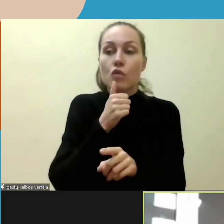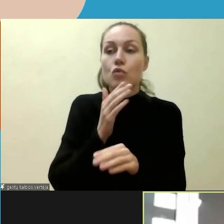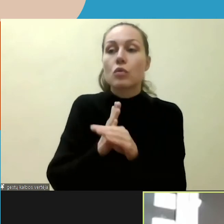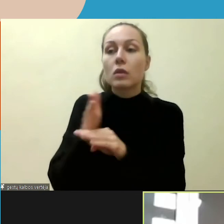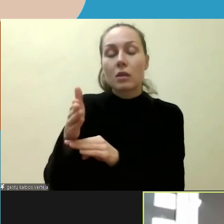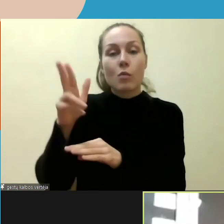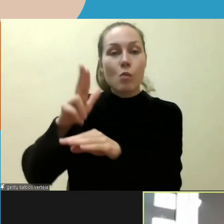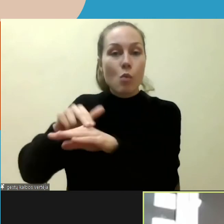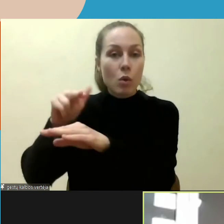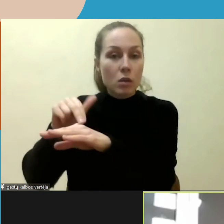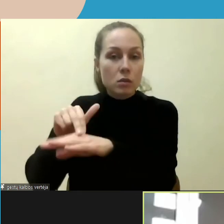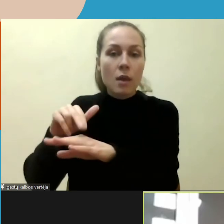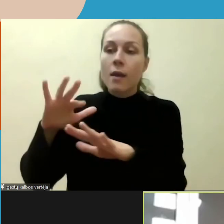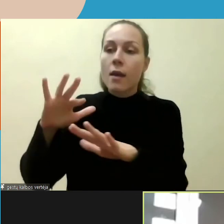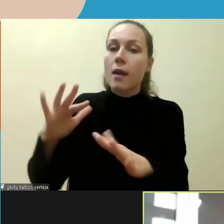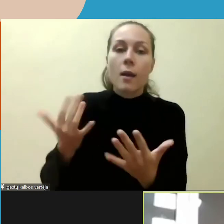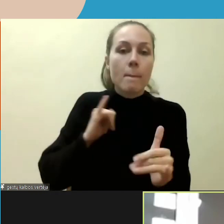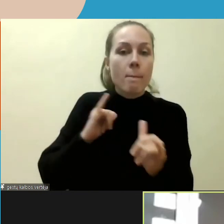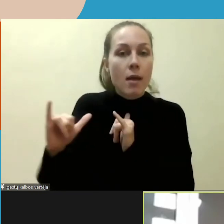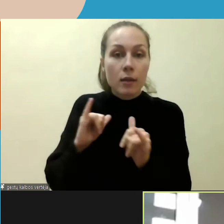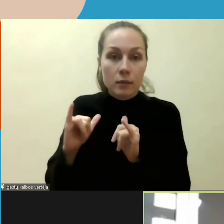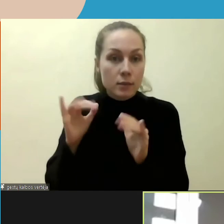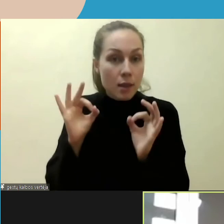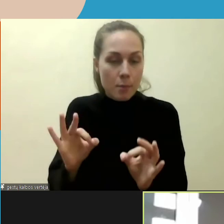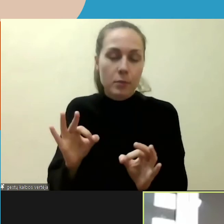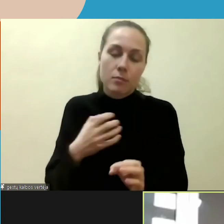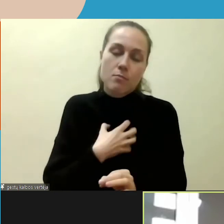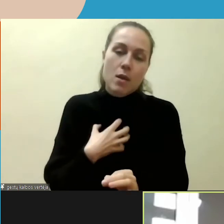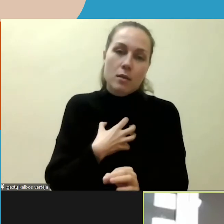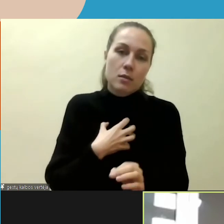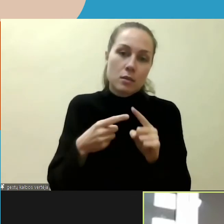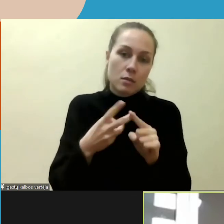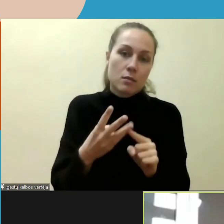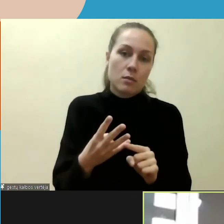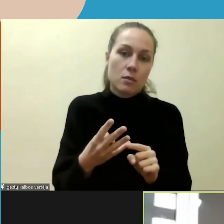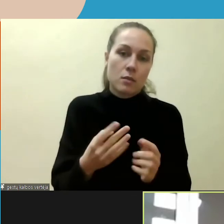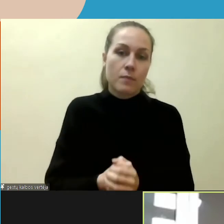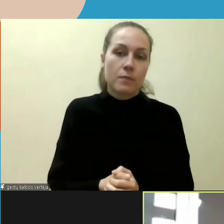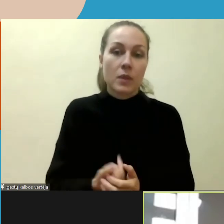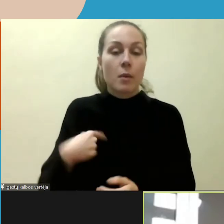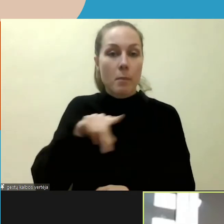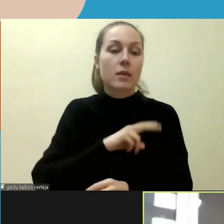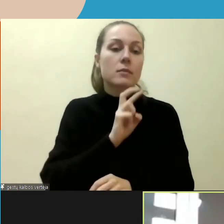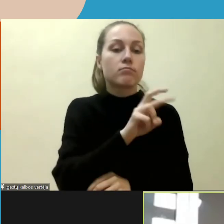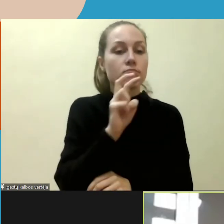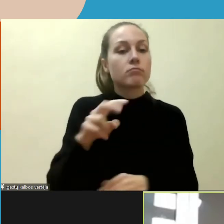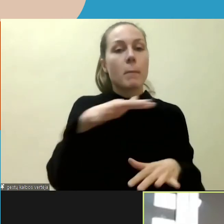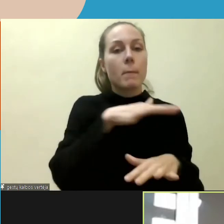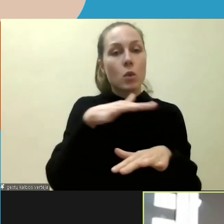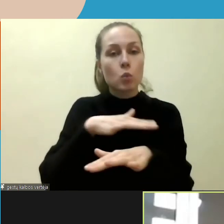pareigūnus. Tai tik tokie buvo mūsų pagrindiniai dalykai, su kuo mes einam į bendruomenę. Ir be abejo visada